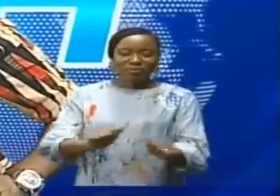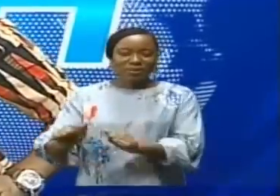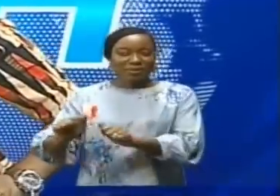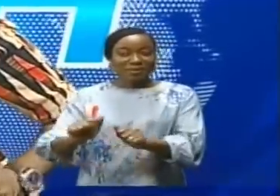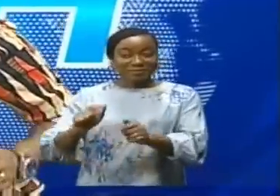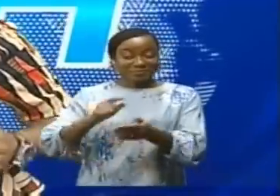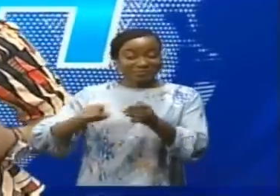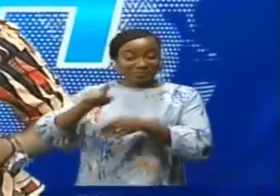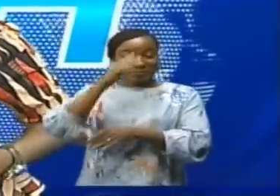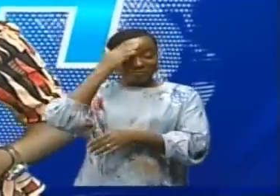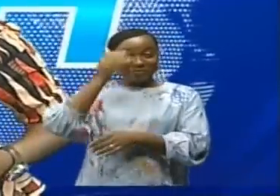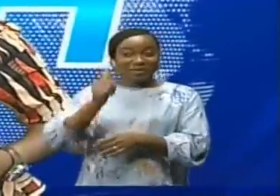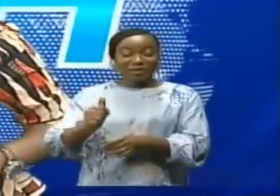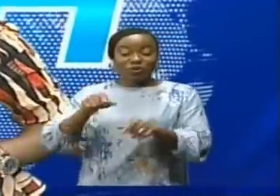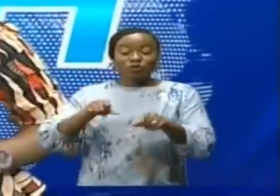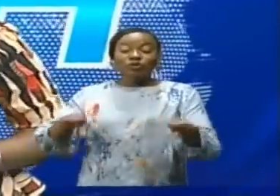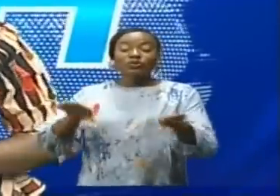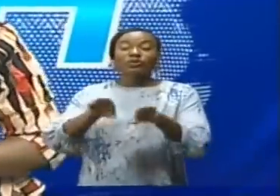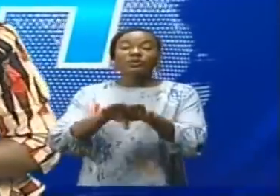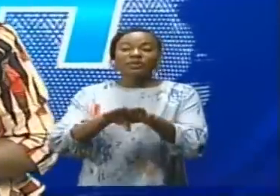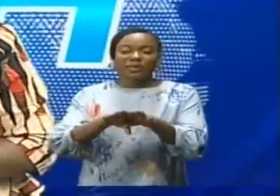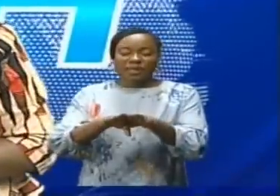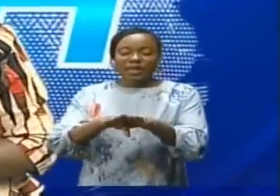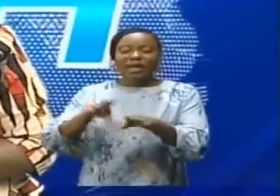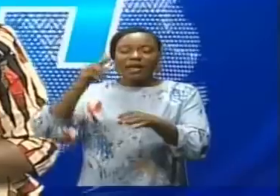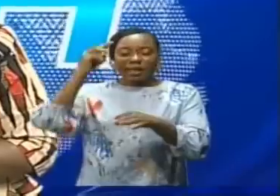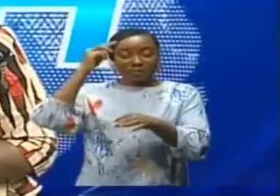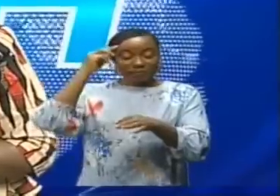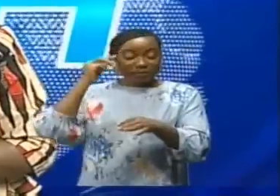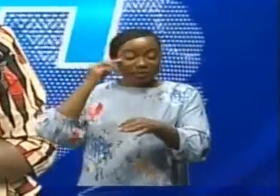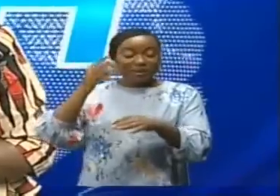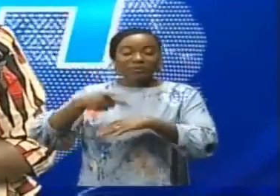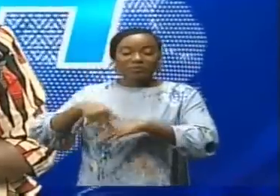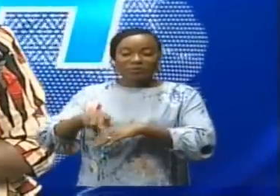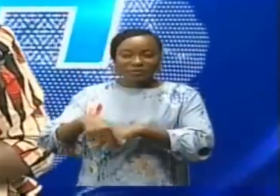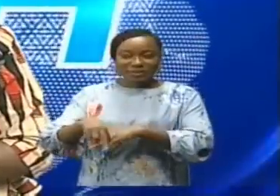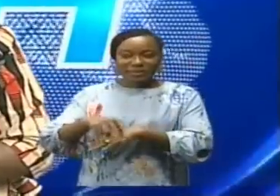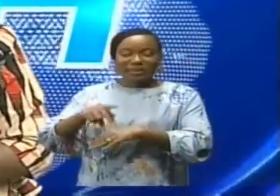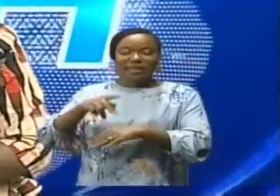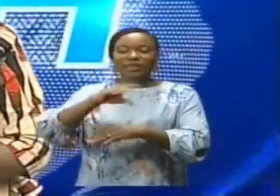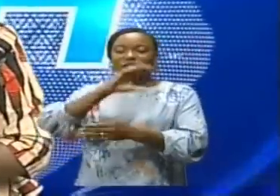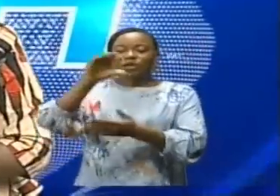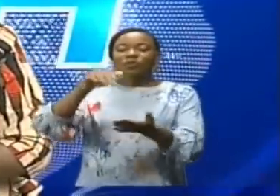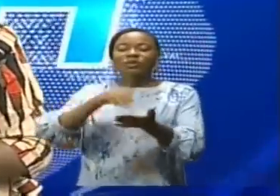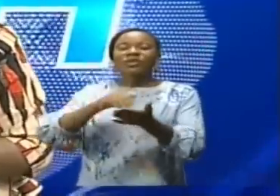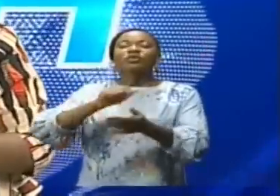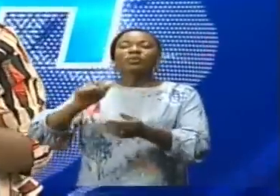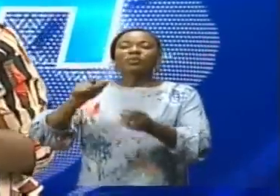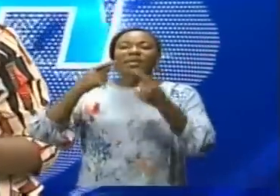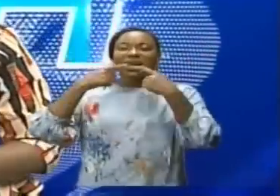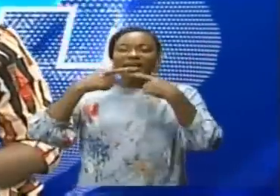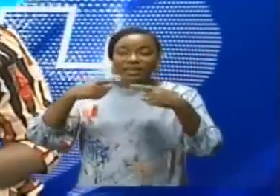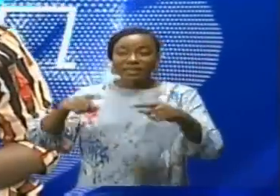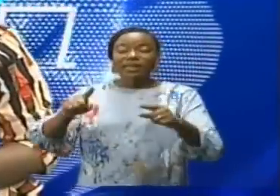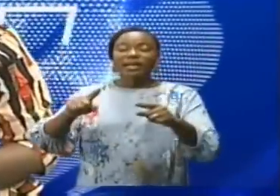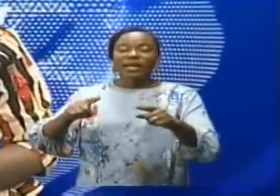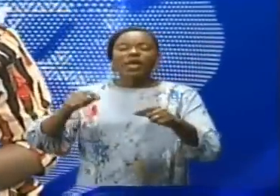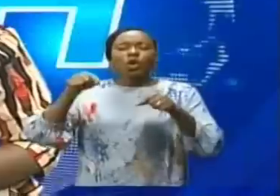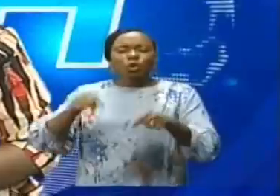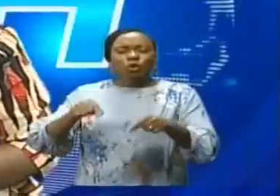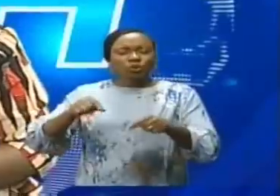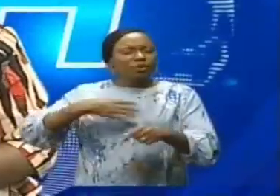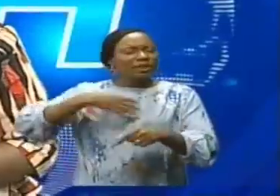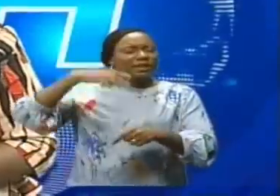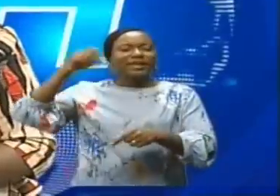dernier. Clôturé aujourd'hui, la ministre provinciale du Congo central, Ketaza Bouitamba, a déclaré un pari gagné dans l